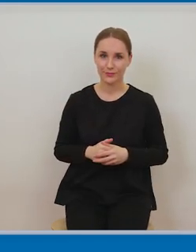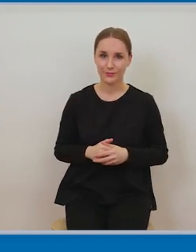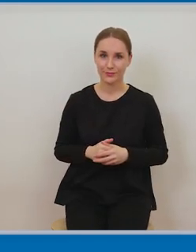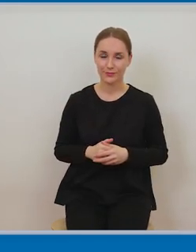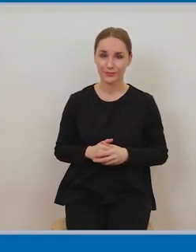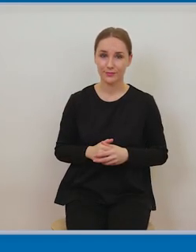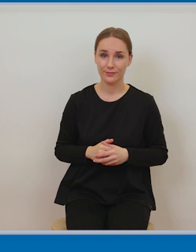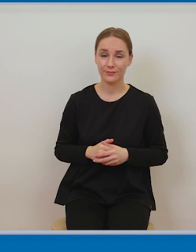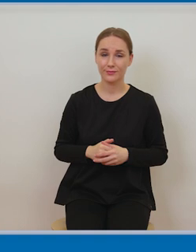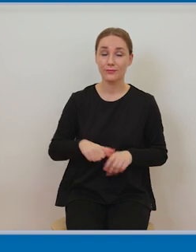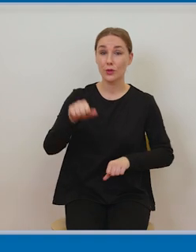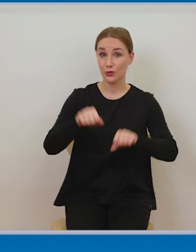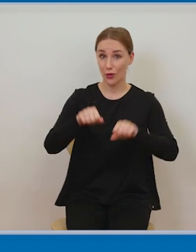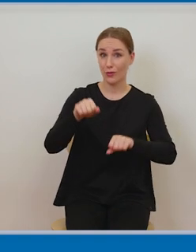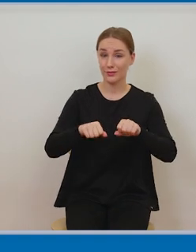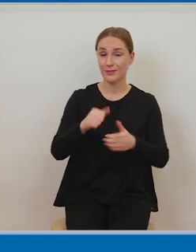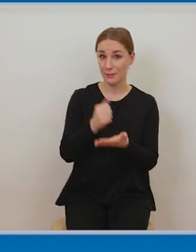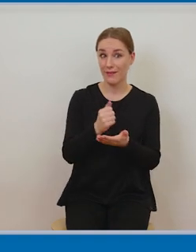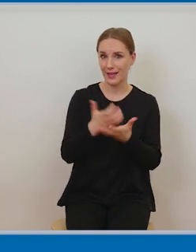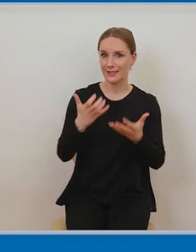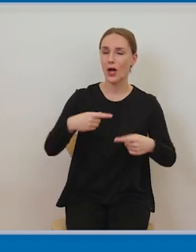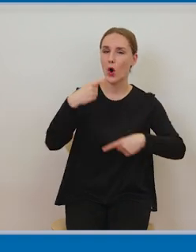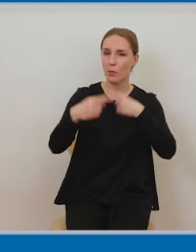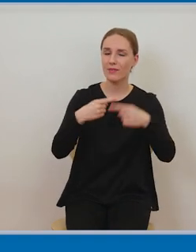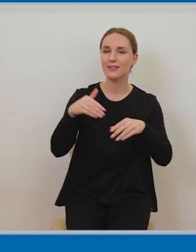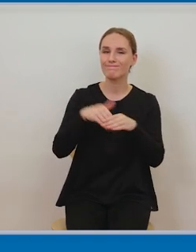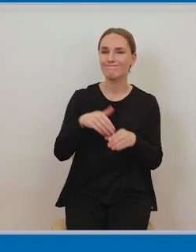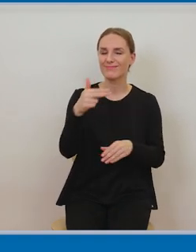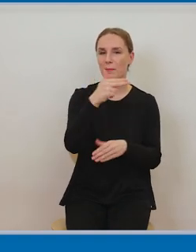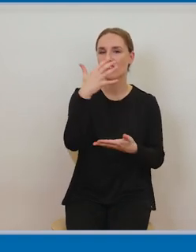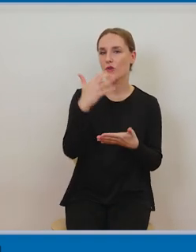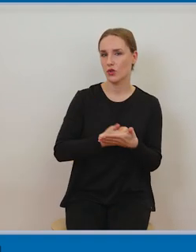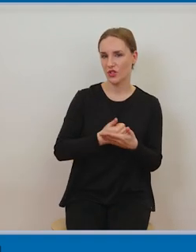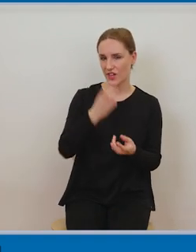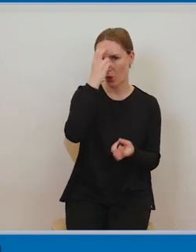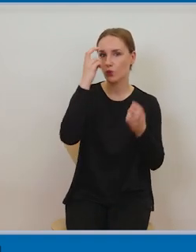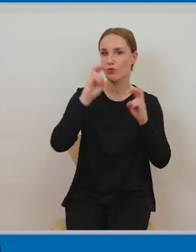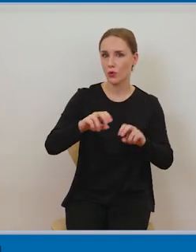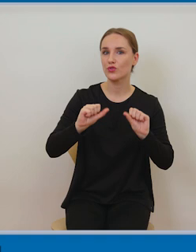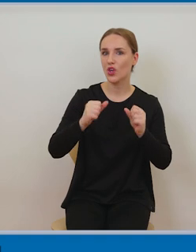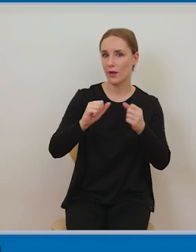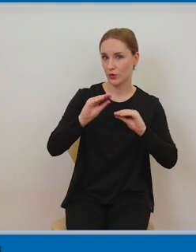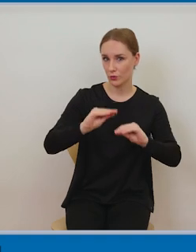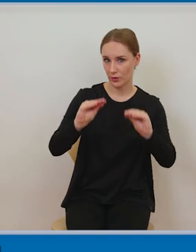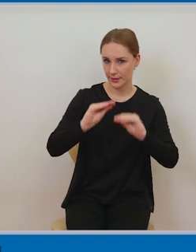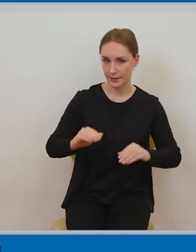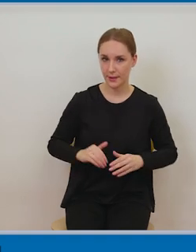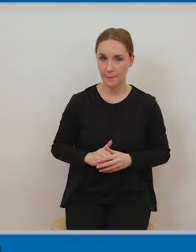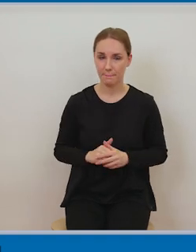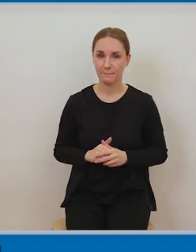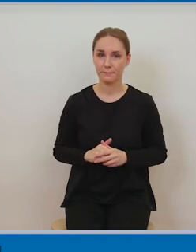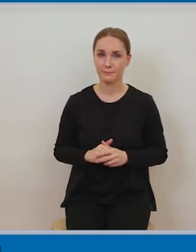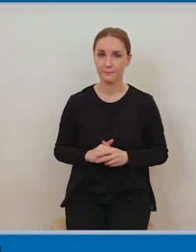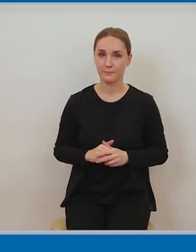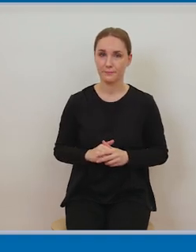wykorzystywania utworów w działalności edukacyjnej, oświatowej, szeroko rozumianej. Oczywiście nieczęsto takie spory trafiają na